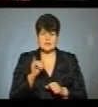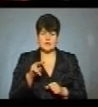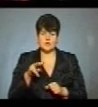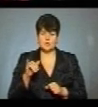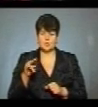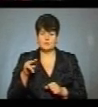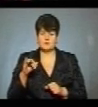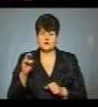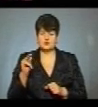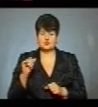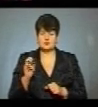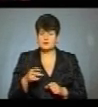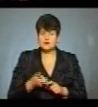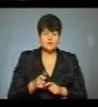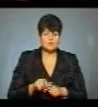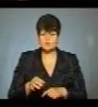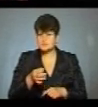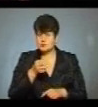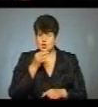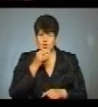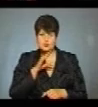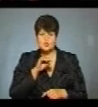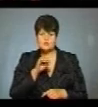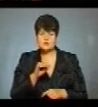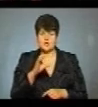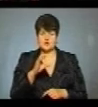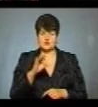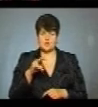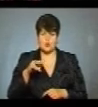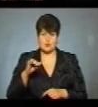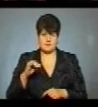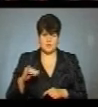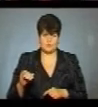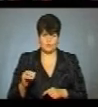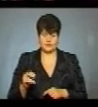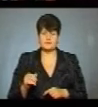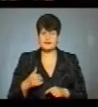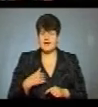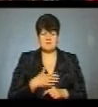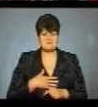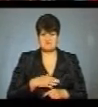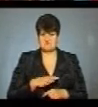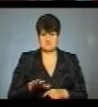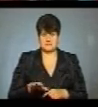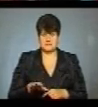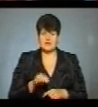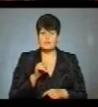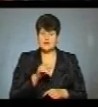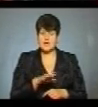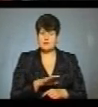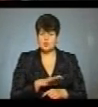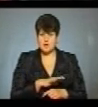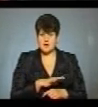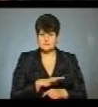Мені дуже сподобалося озвучувати «Соломійку», і я не хвилювалася. Вона була,